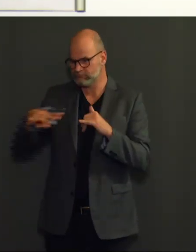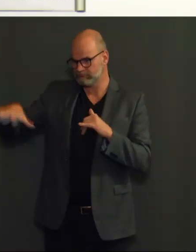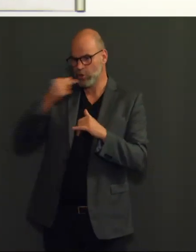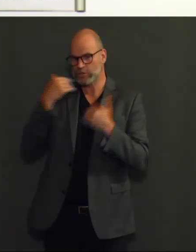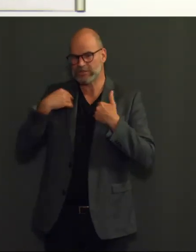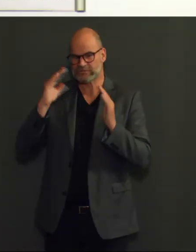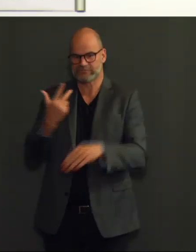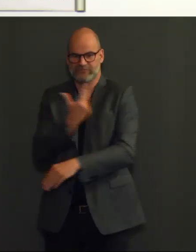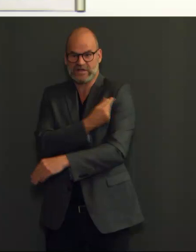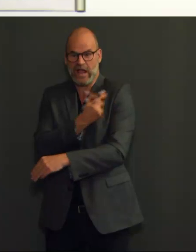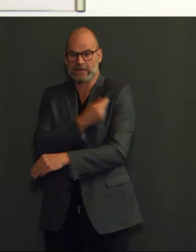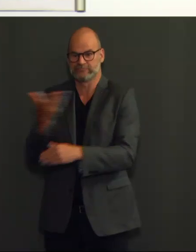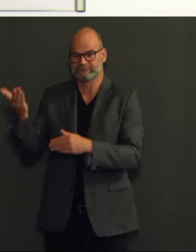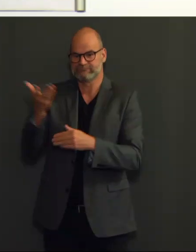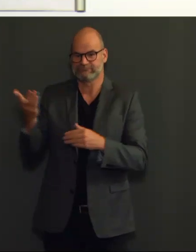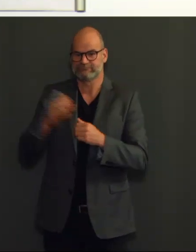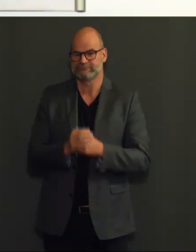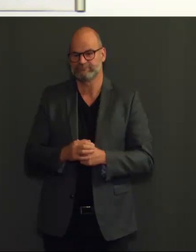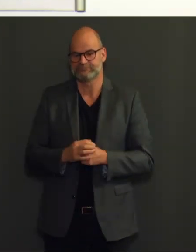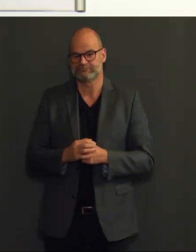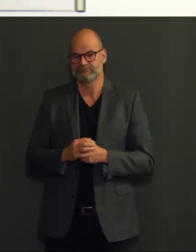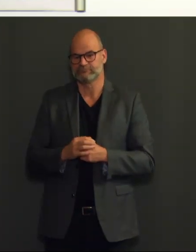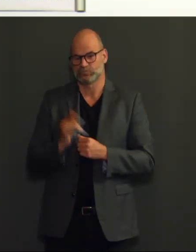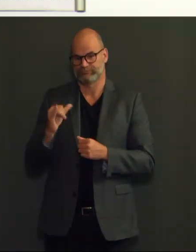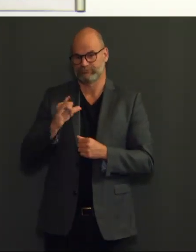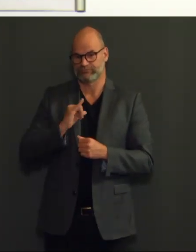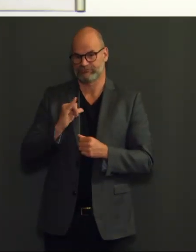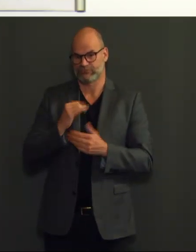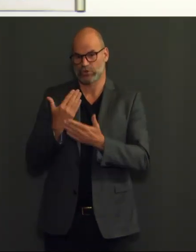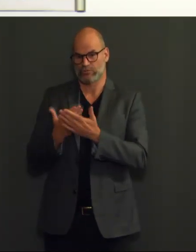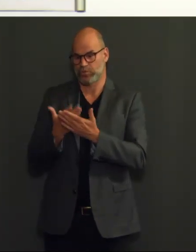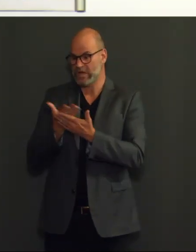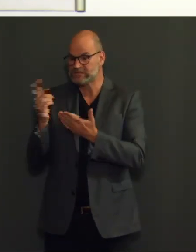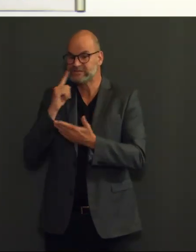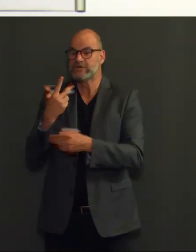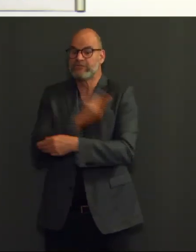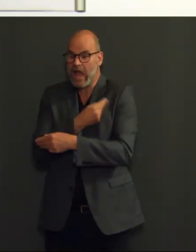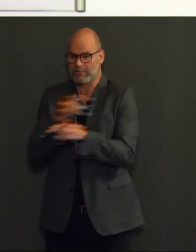nuttig is om je te laten vaccineren. Het maakt niet uit hoe oud je bent.